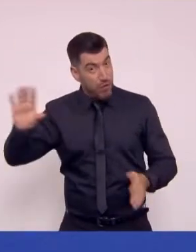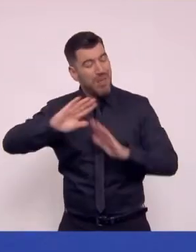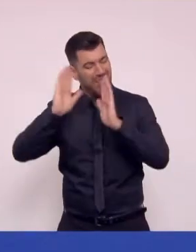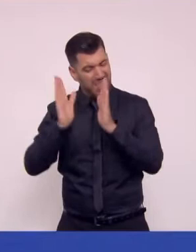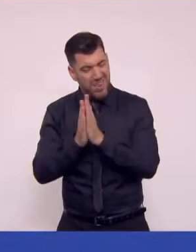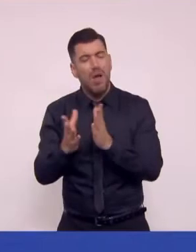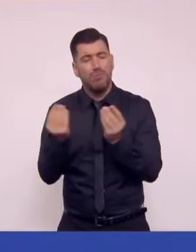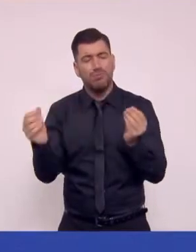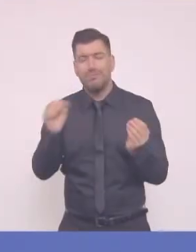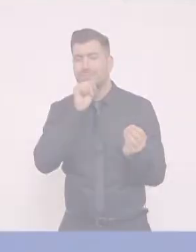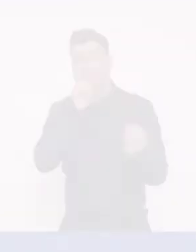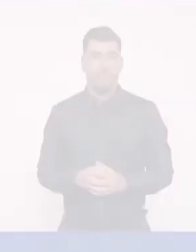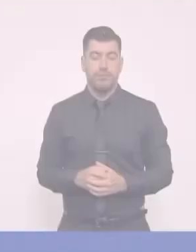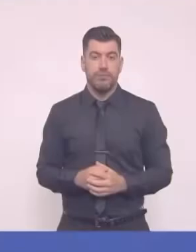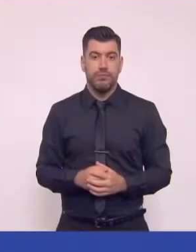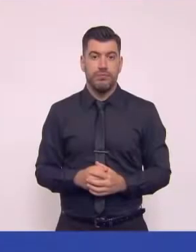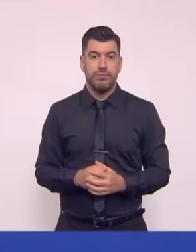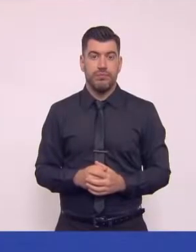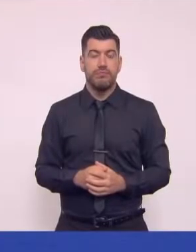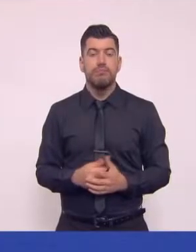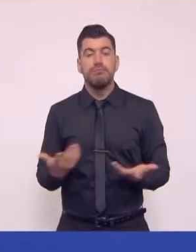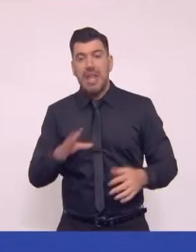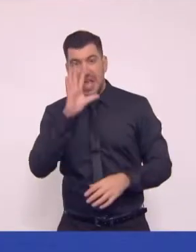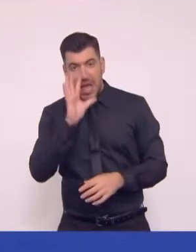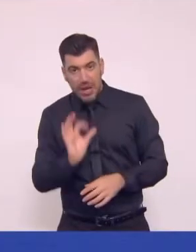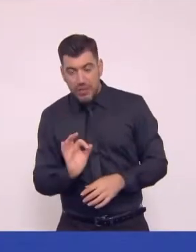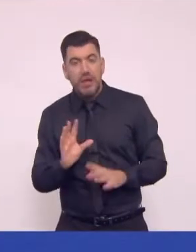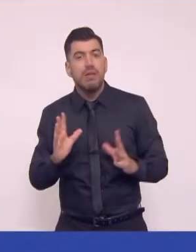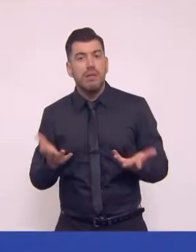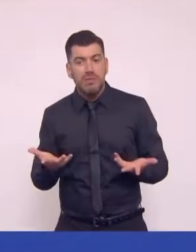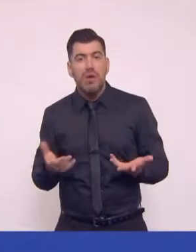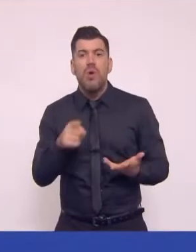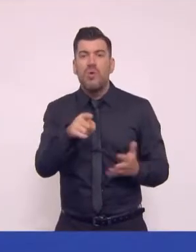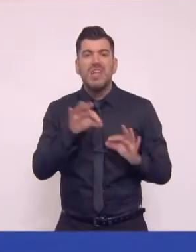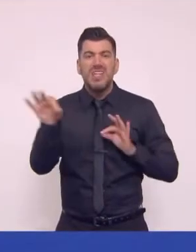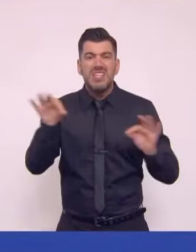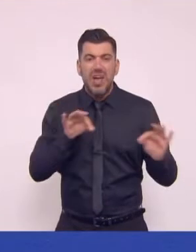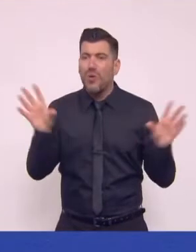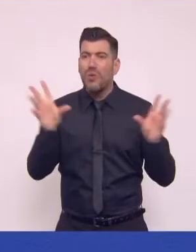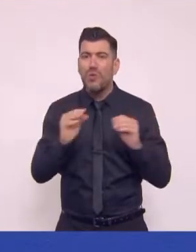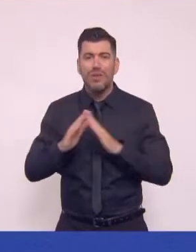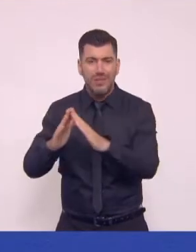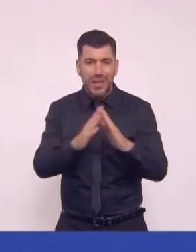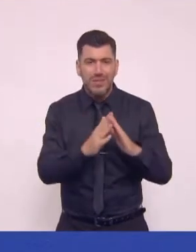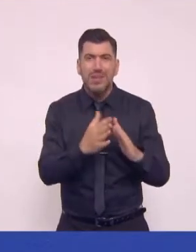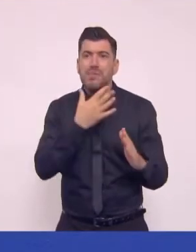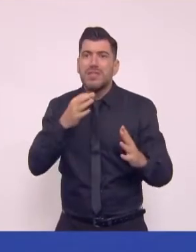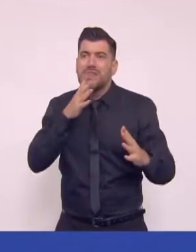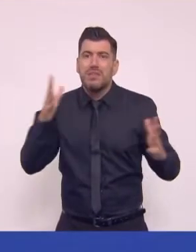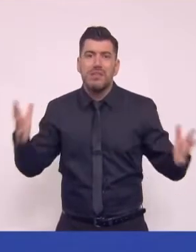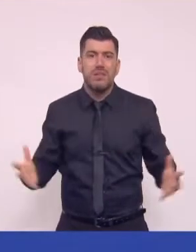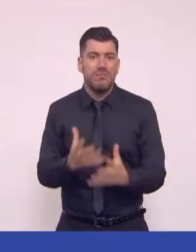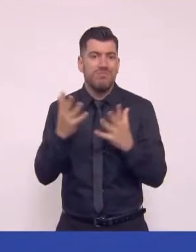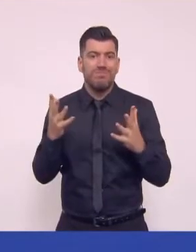γερνάει ταχύτερα από την υπόλοιπη Ευρώπη. Η αλήθεια είναι ότι ήταν ατελείς η πολιτική η οποία είχαμε.